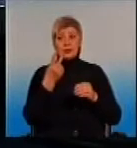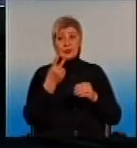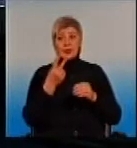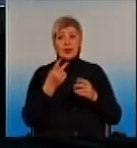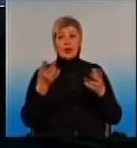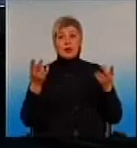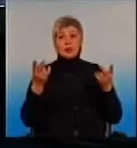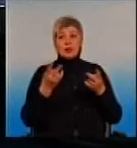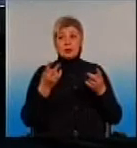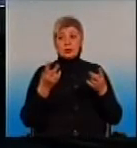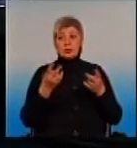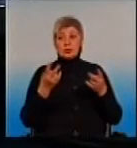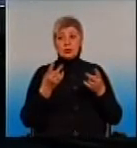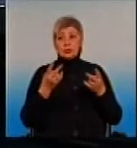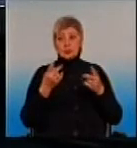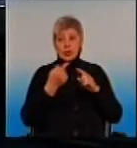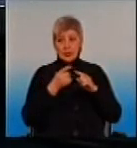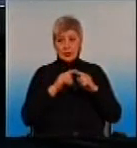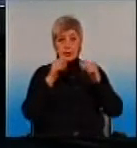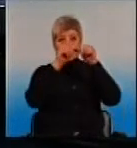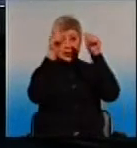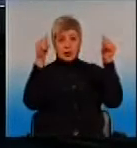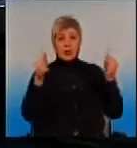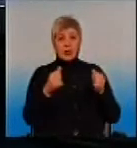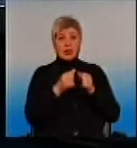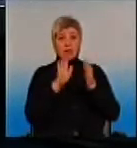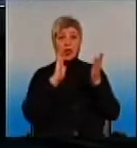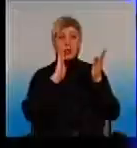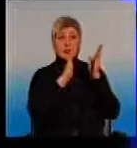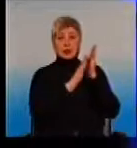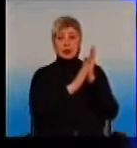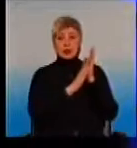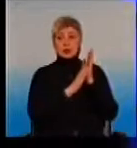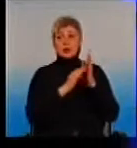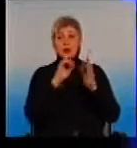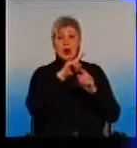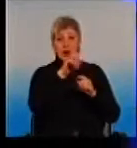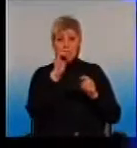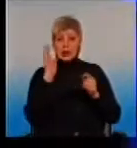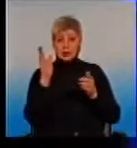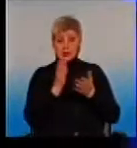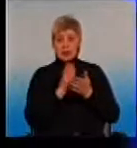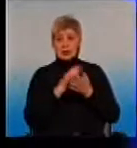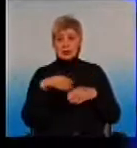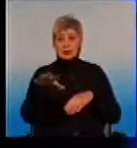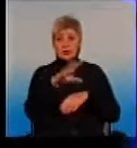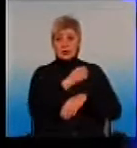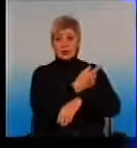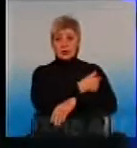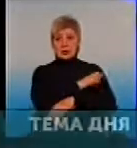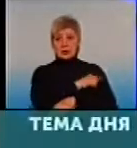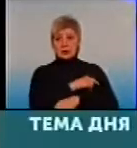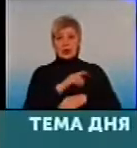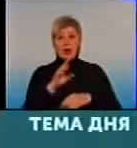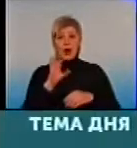треба... А, об цій наклеечці я вже сказала, т.е. вони є во всіх закладах, її немає, вона не